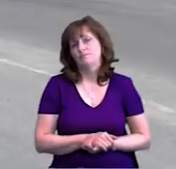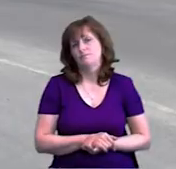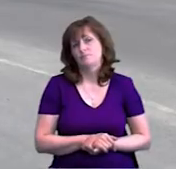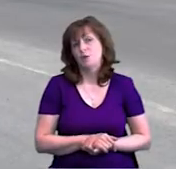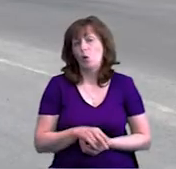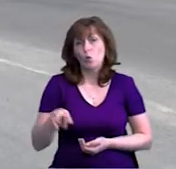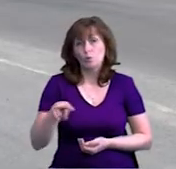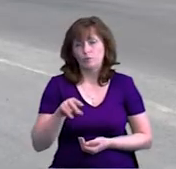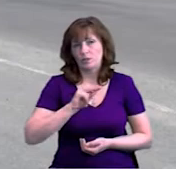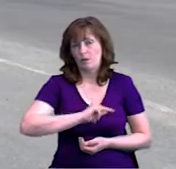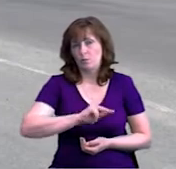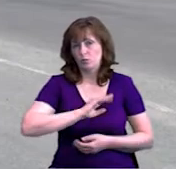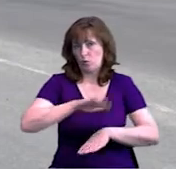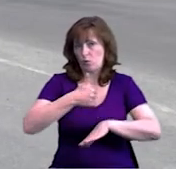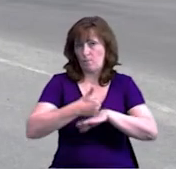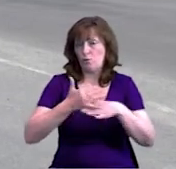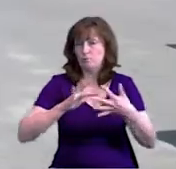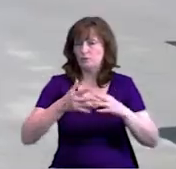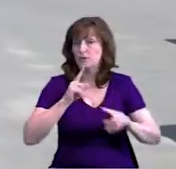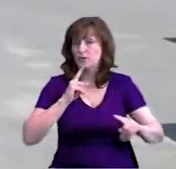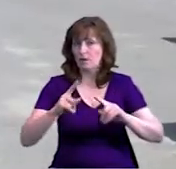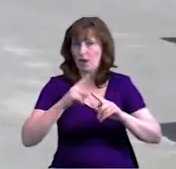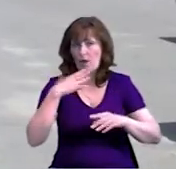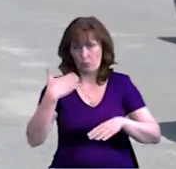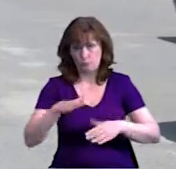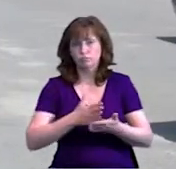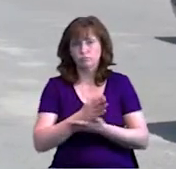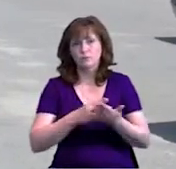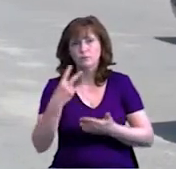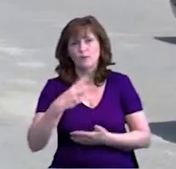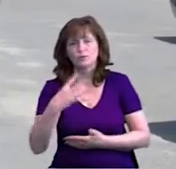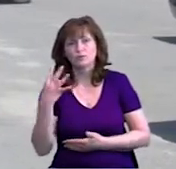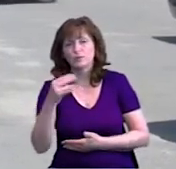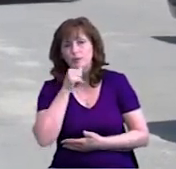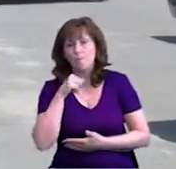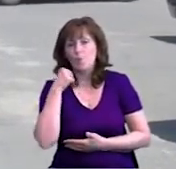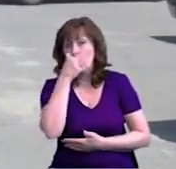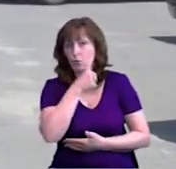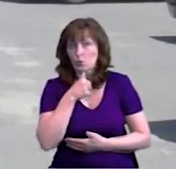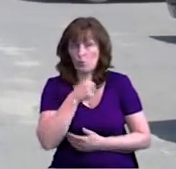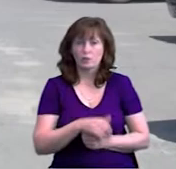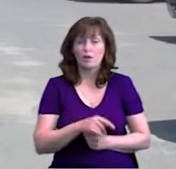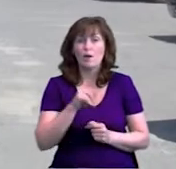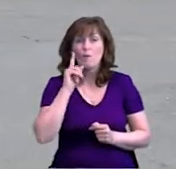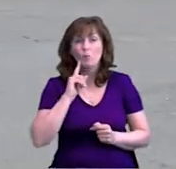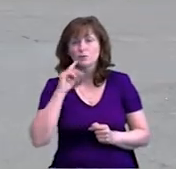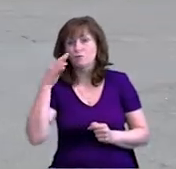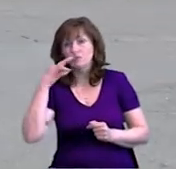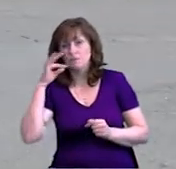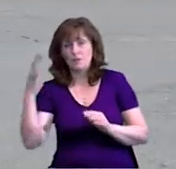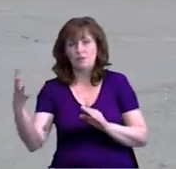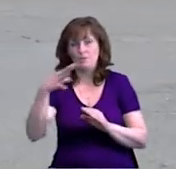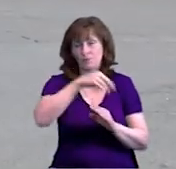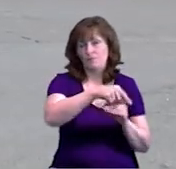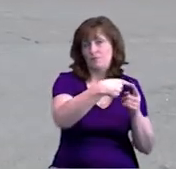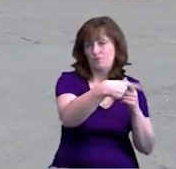Людмила працює головою сільради та старостою 24 роки. Каже, в останні роки поступово державні органи з Семенівки переносили до інших